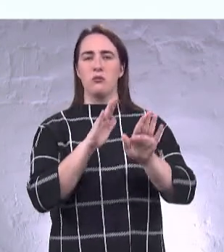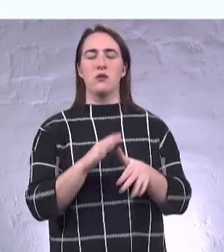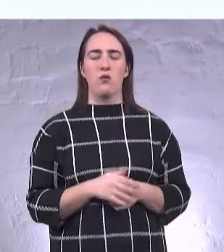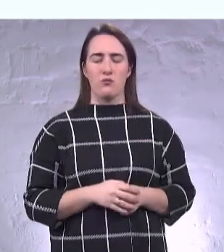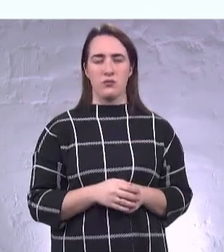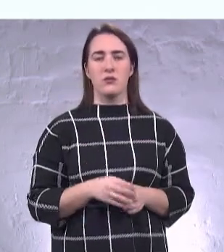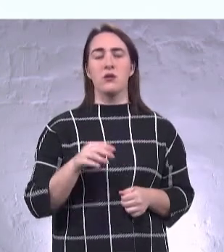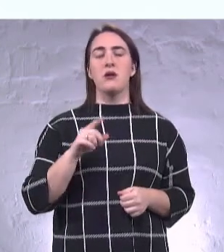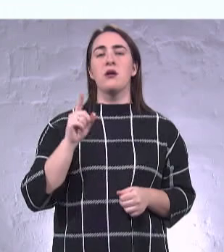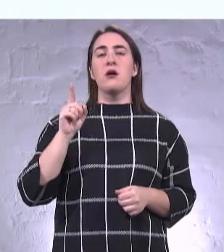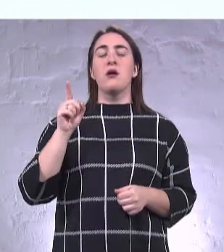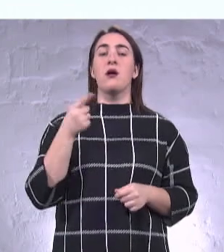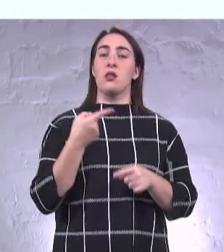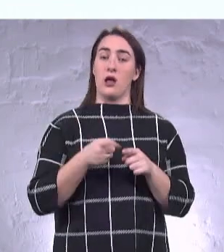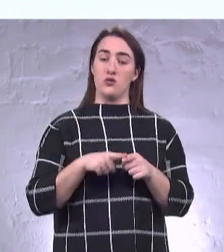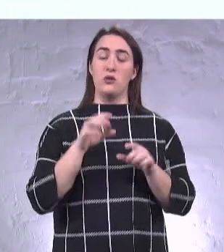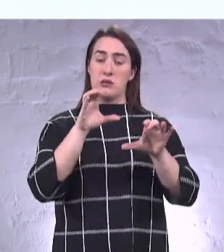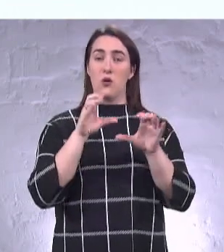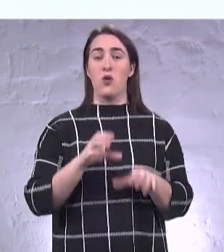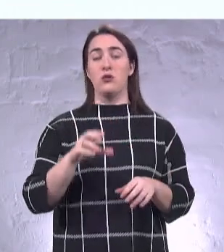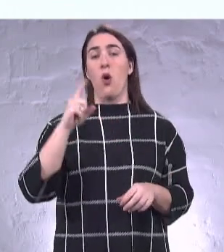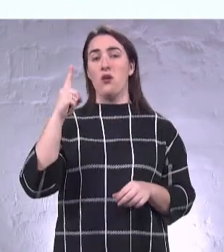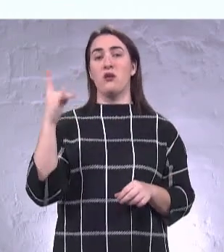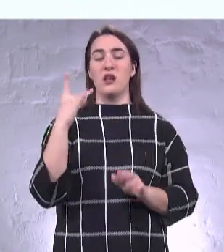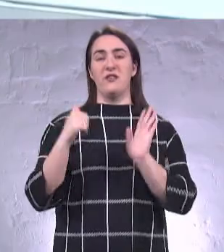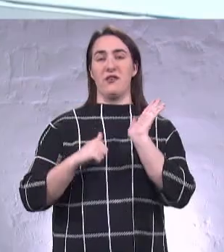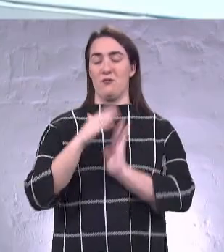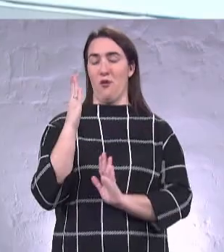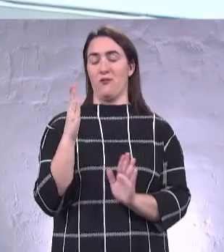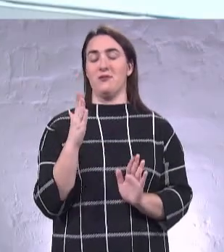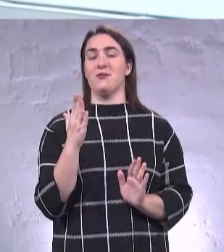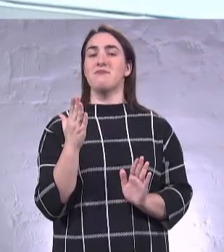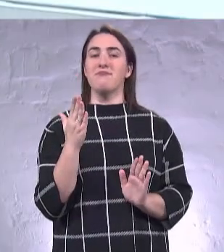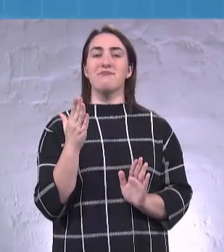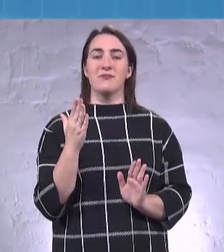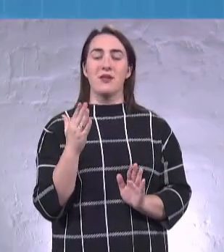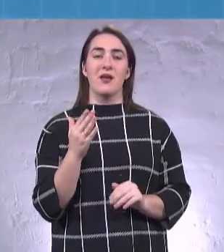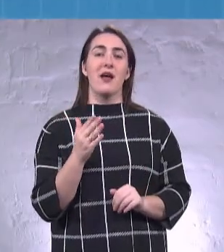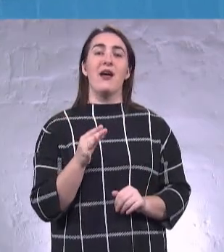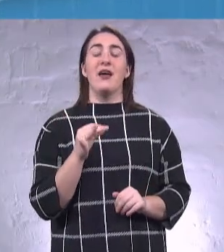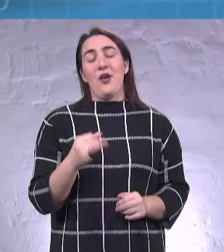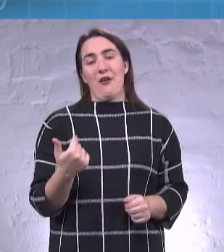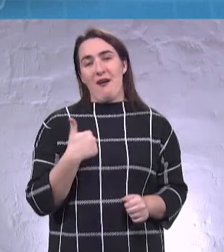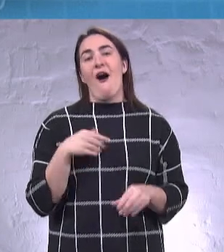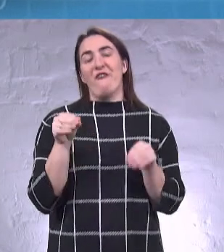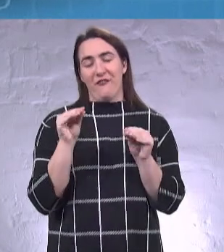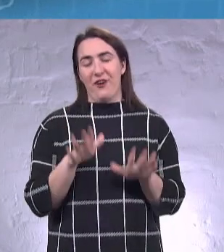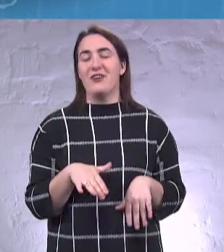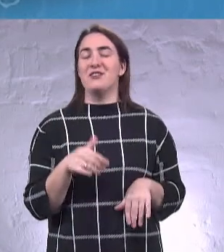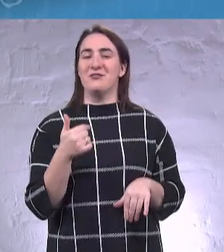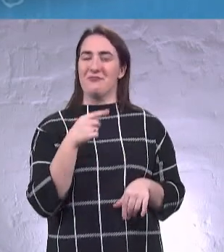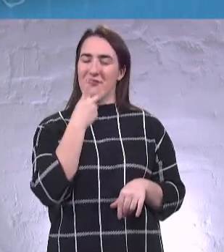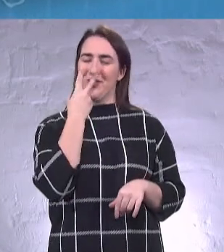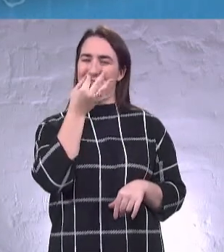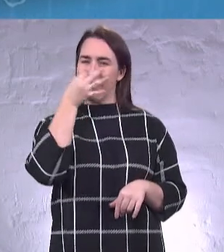Він мені на підставі цього закону один раз відмовив. А, от так. І я вийшов, Ви досвідчений політик.